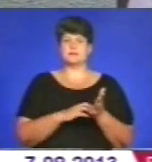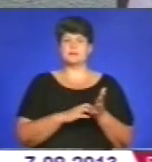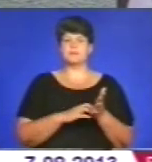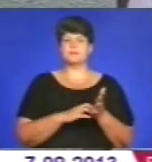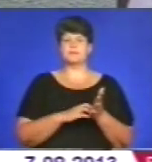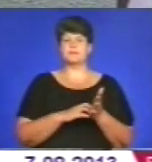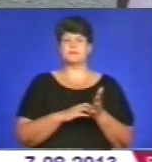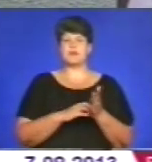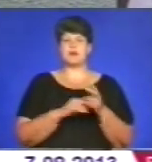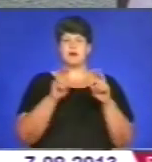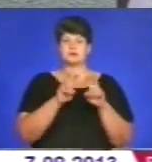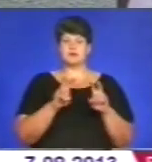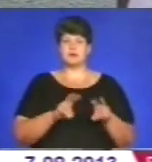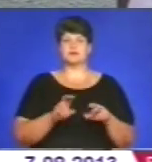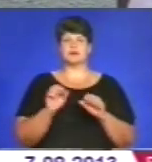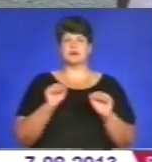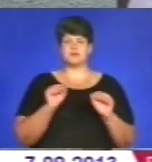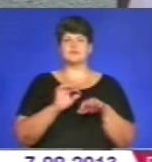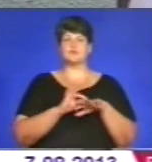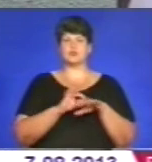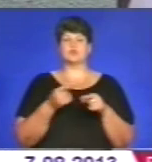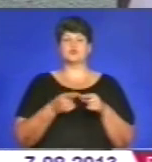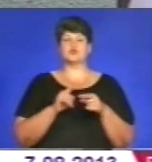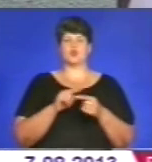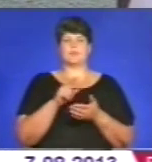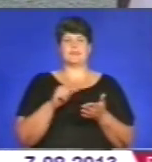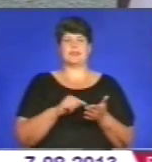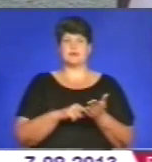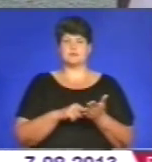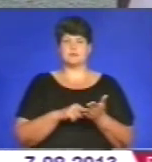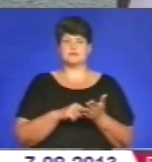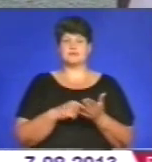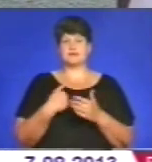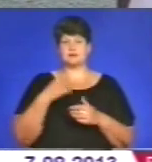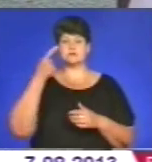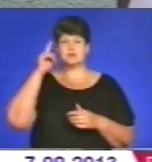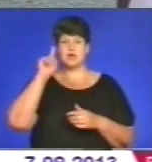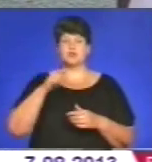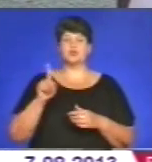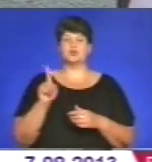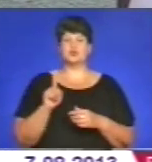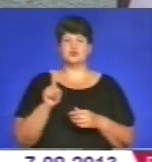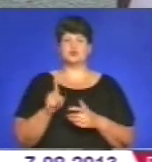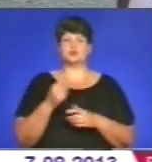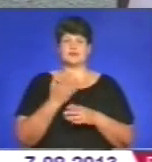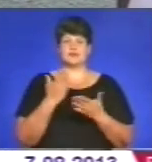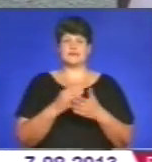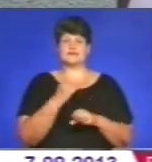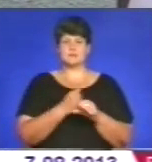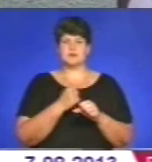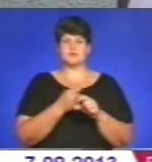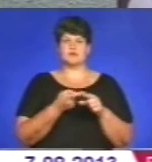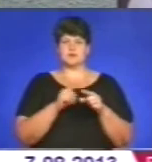Аналітика керівництвом проводиться з цього питання. Я знаю, що здійснюється відпрацювання регіонів,